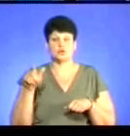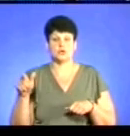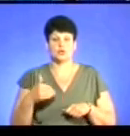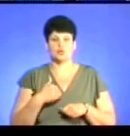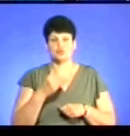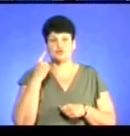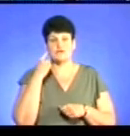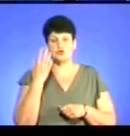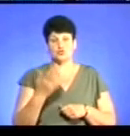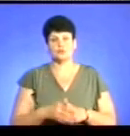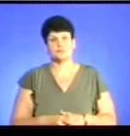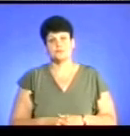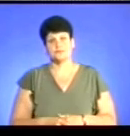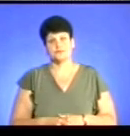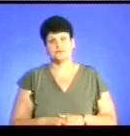почути вашу думку.